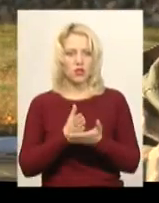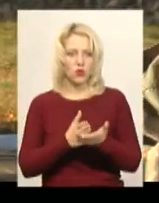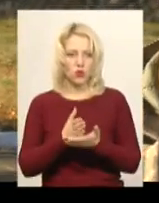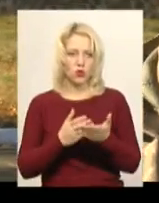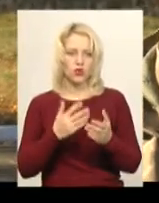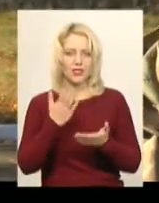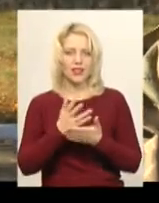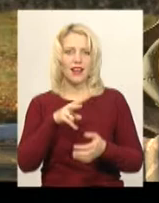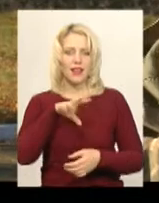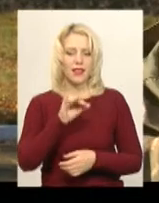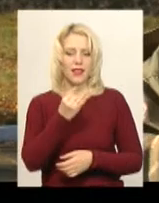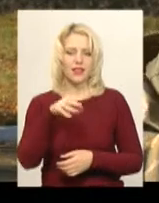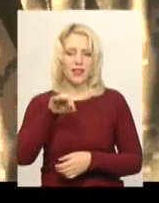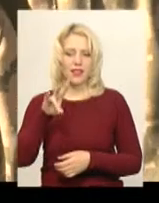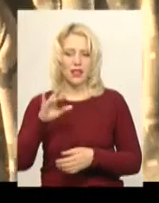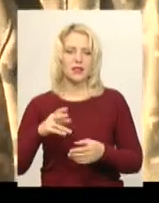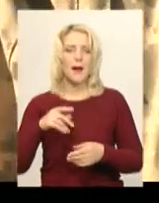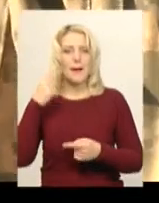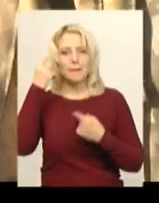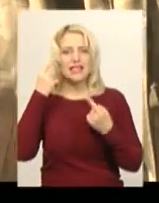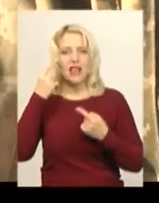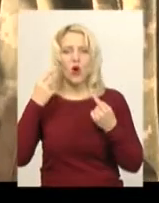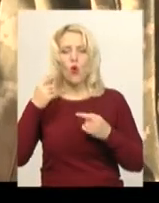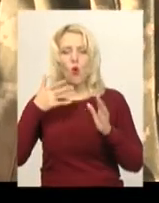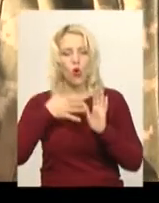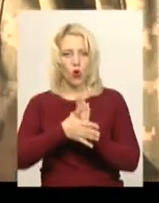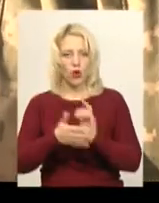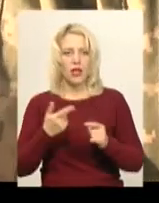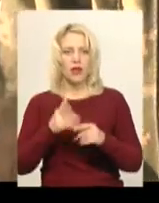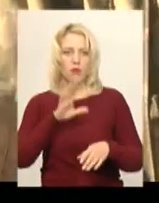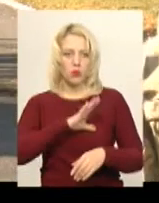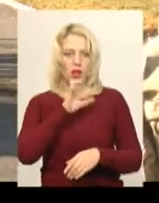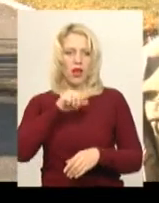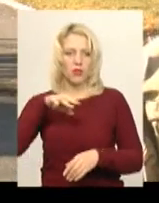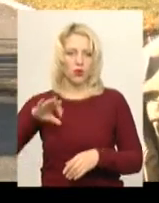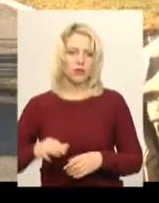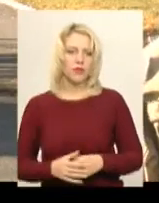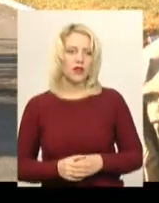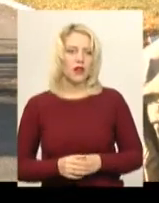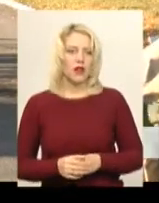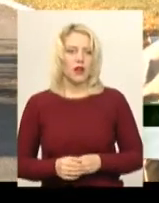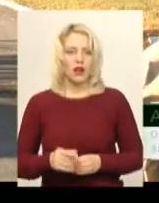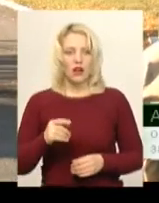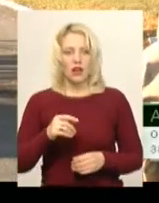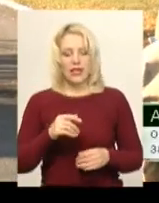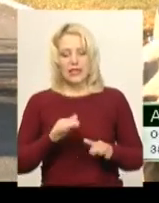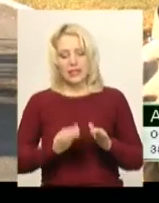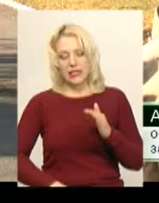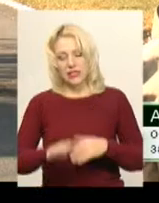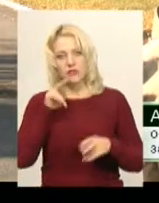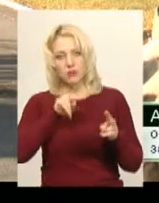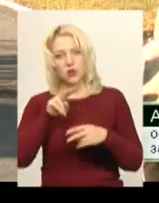лейтенанта. Каже, працює психологом, побувала у зоні проведення операцій об'єднаних сил. Дитинство спостерігала за своїми